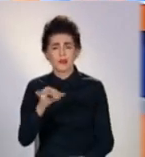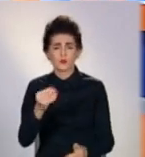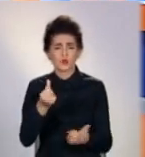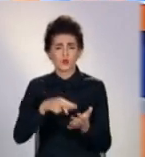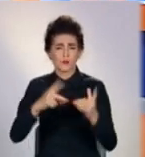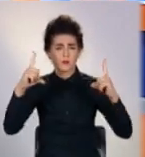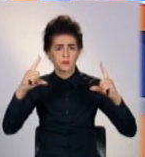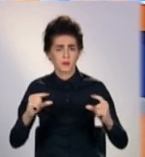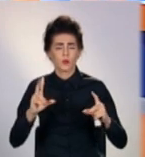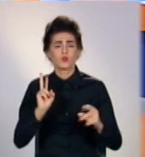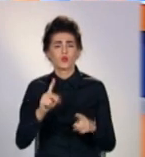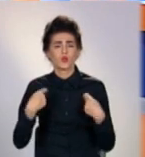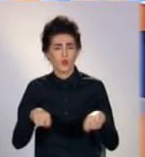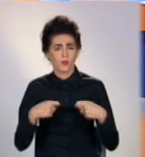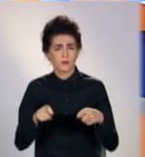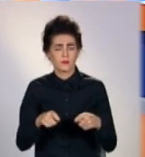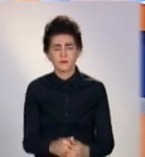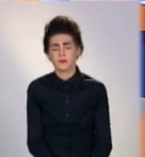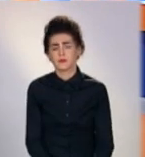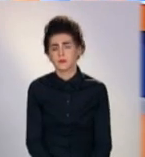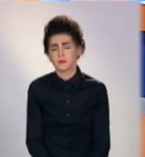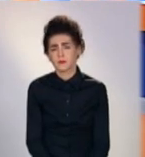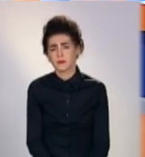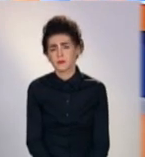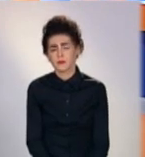того ціни торговці? Цікавилася Олена Успенська.